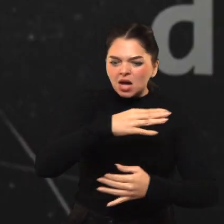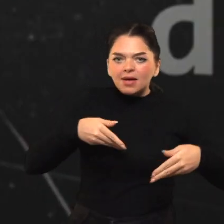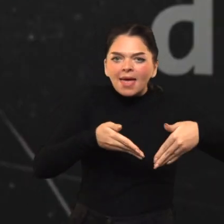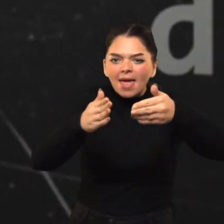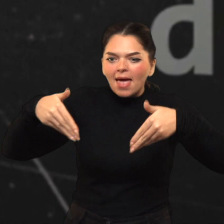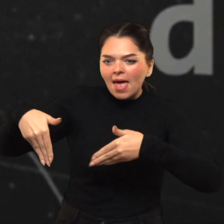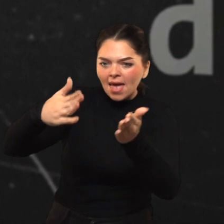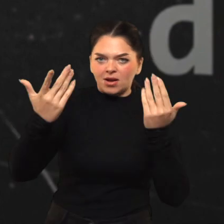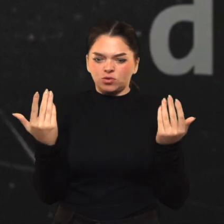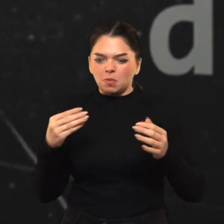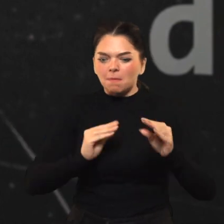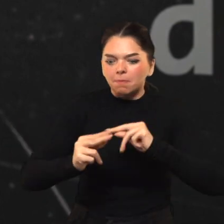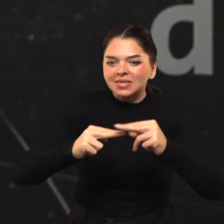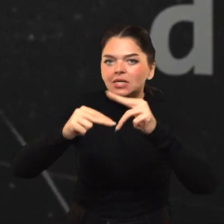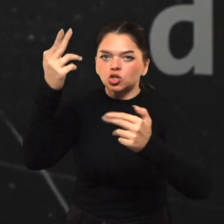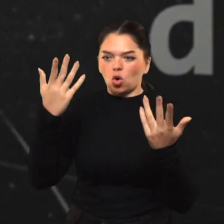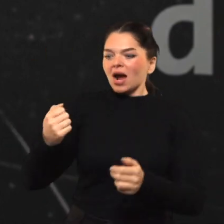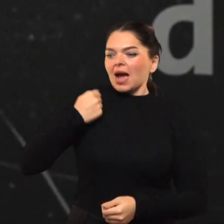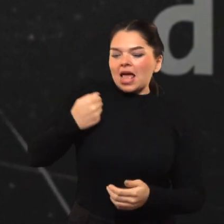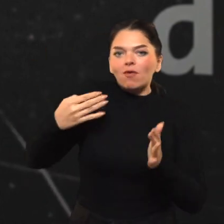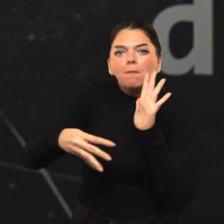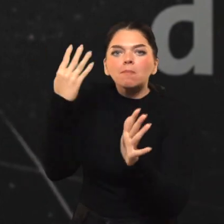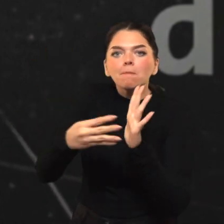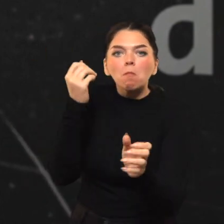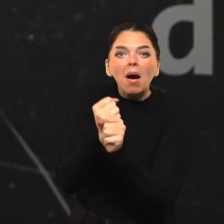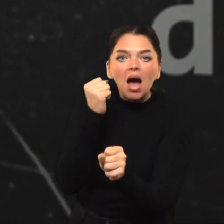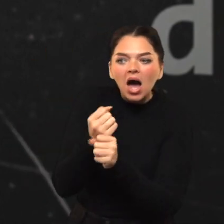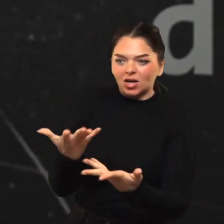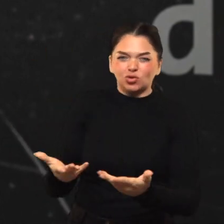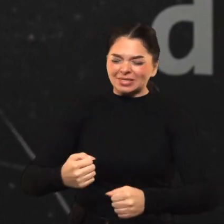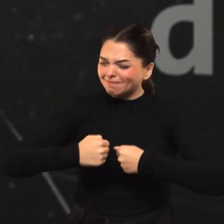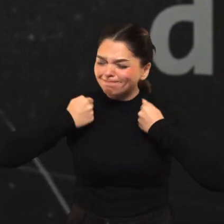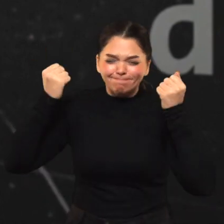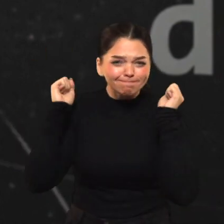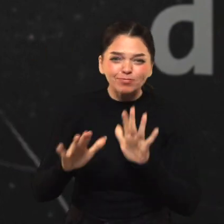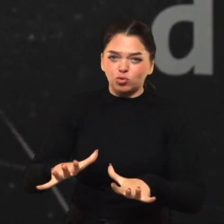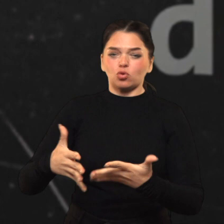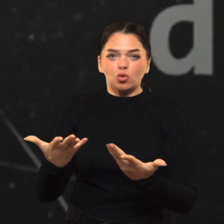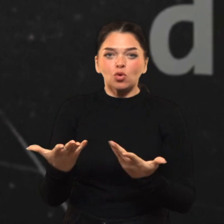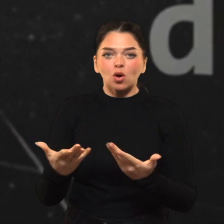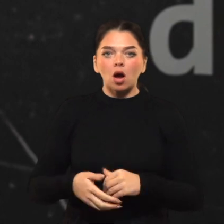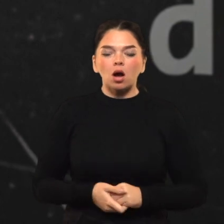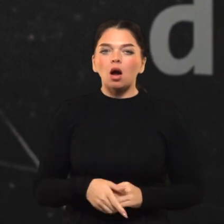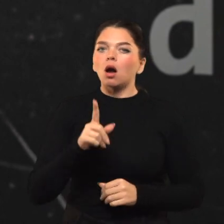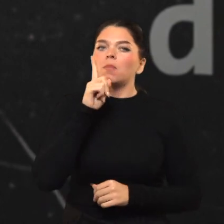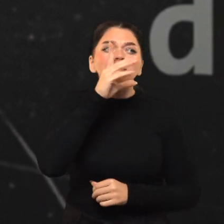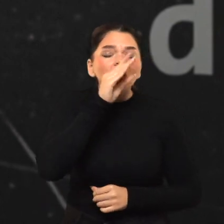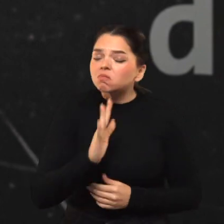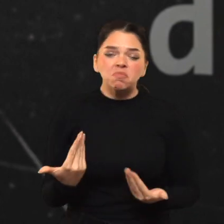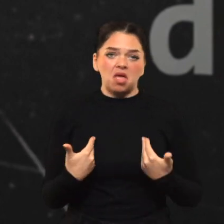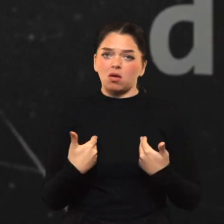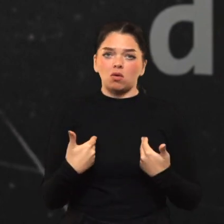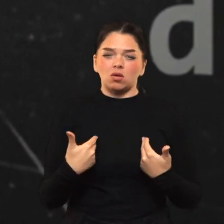legionams sandalus pasivau. Viską padarėjau dėl to, kad būtų mano aukštas mobilumas. Bet aš nespėjau.